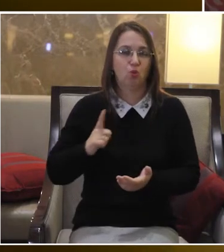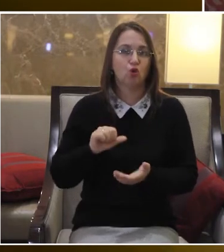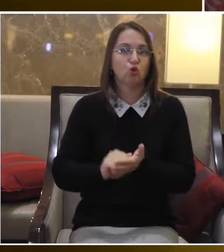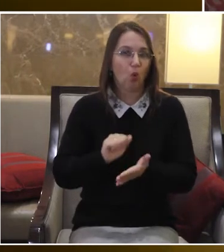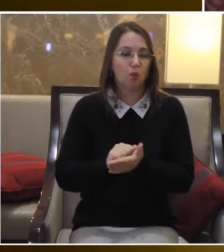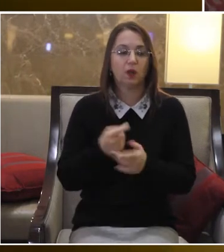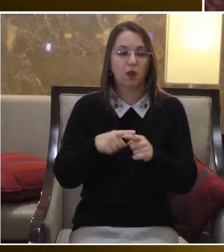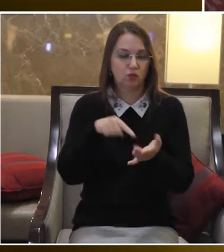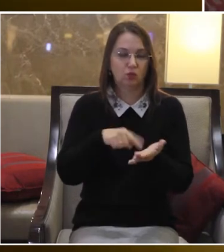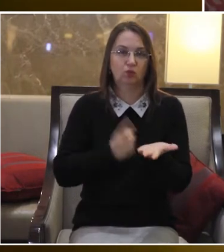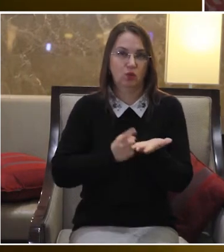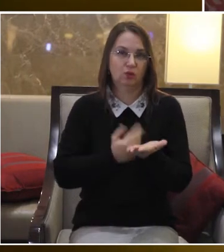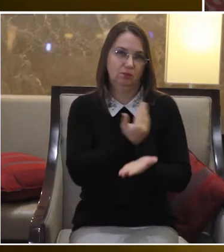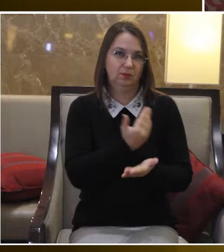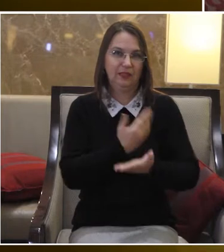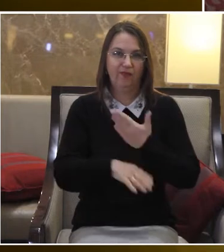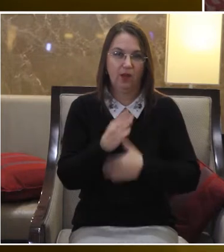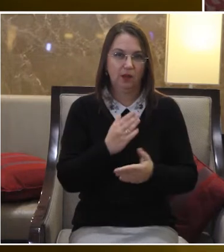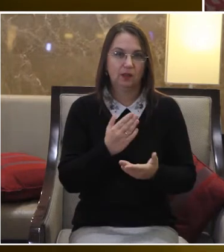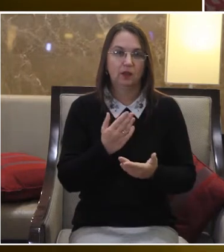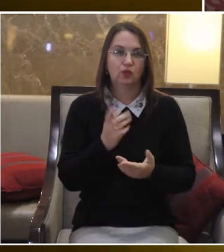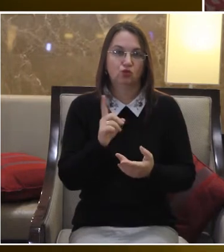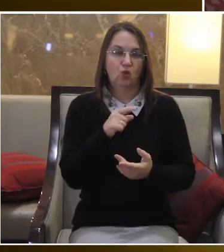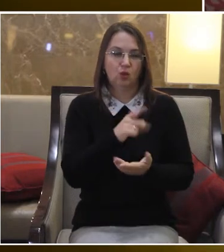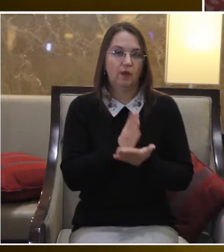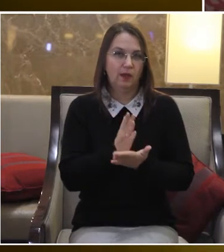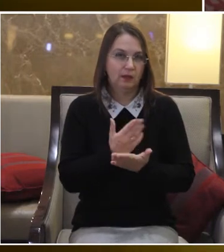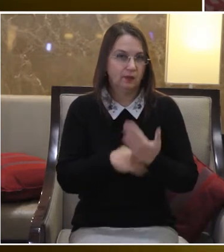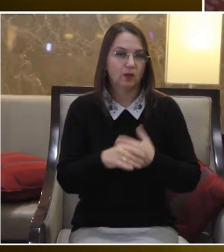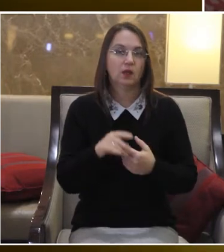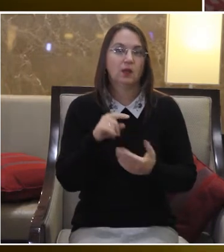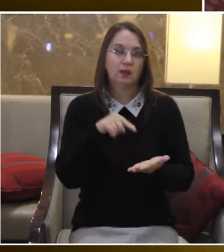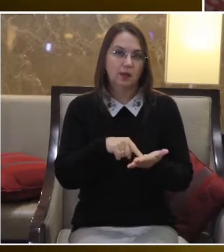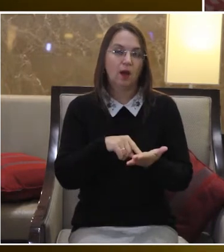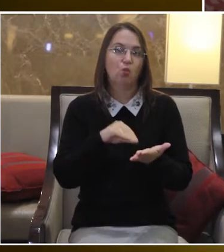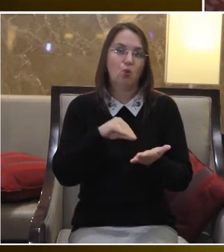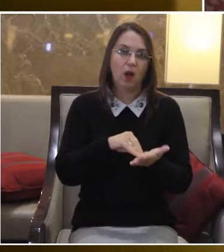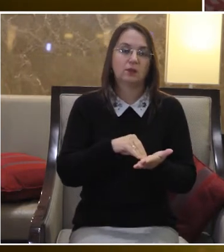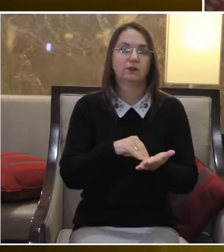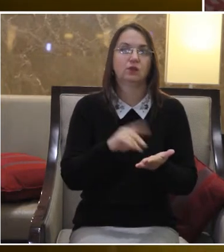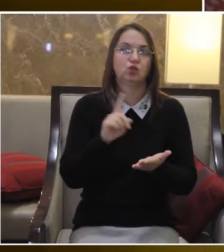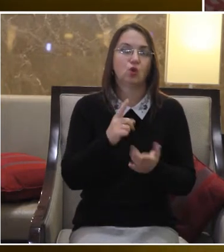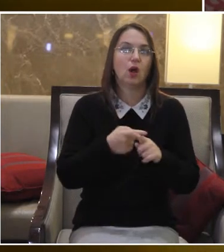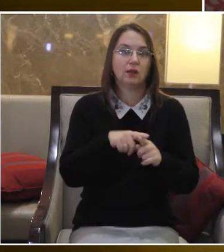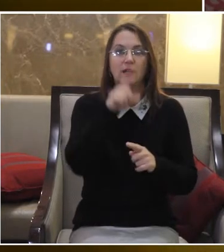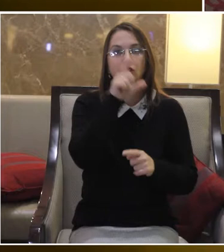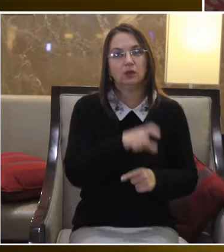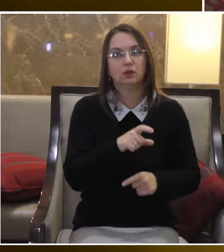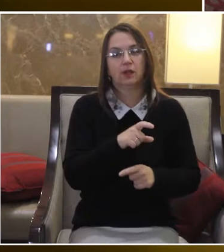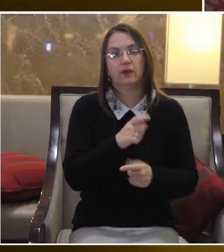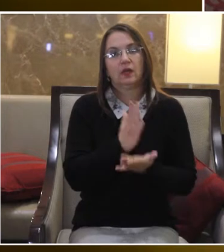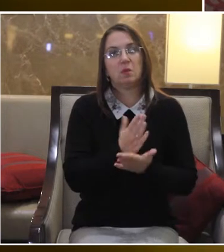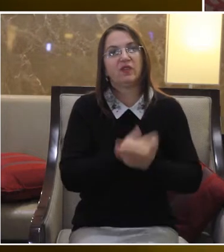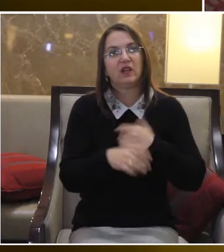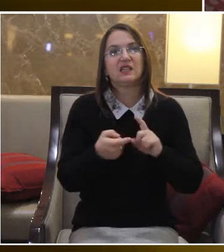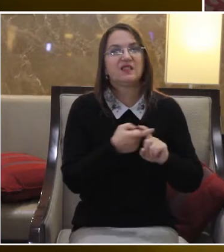особи з інвалідністю Люди, зокрема, зазвичай вказується, що це інвалідність пов'язана з вадами